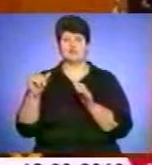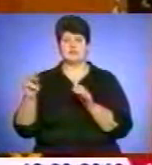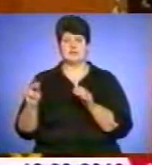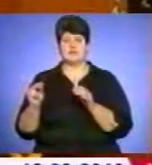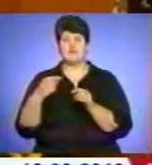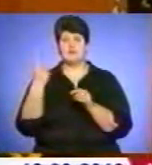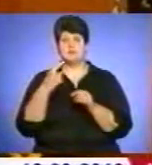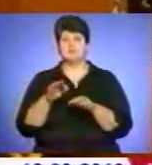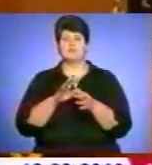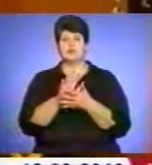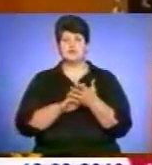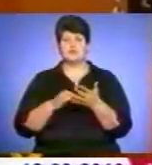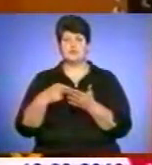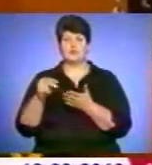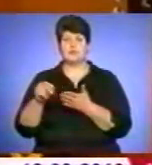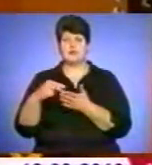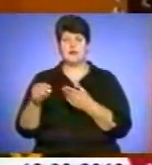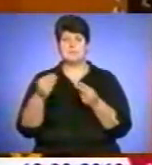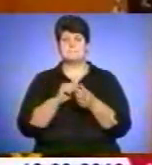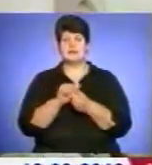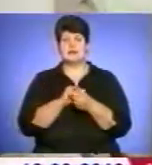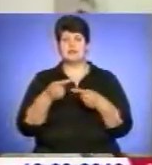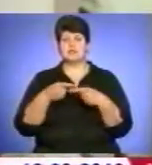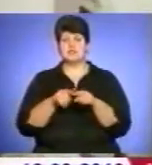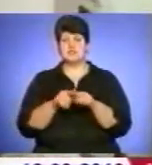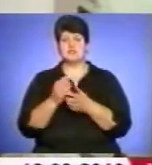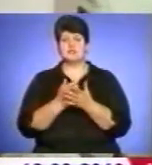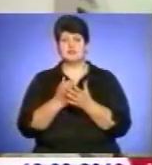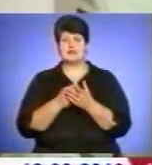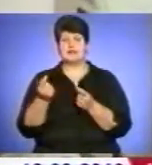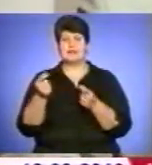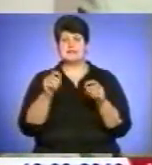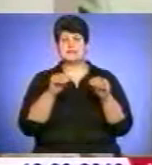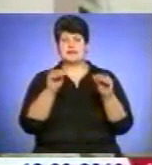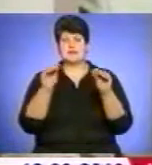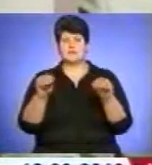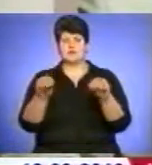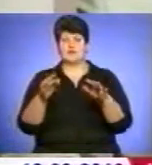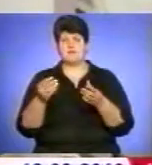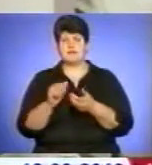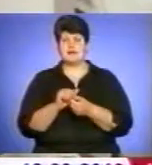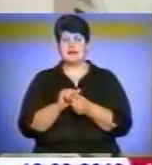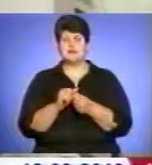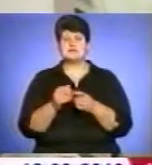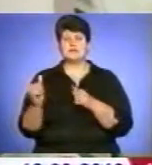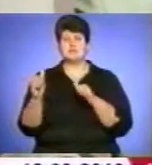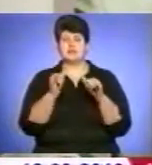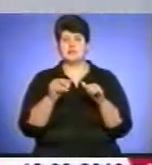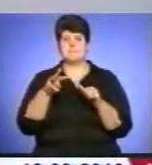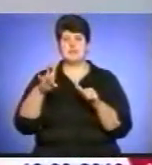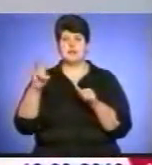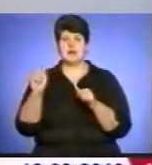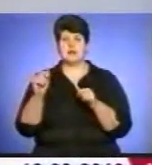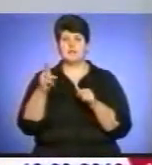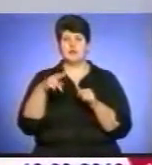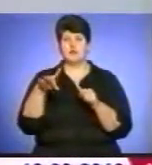області триває закупівля матеріально-технічних ресурсів та насіння і посадкового матеріалу. Забезпеченість міндобривами становить